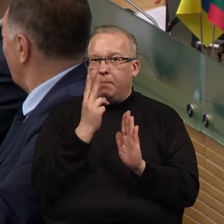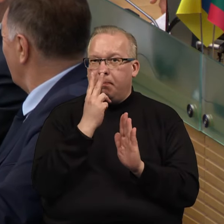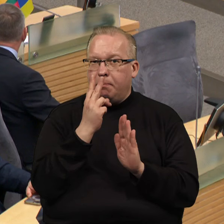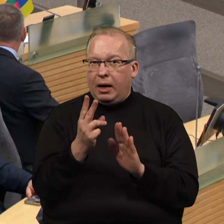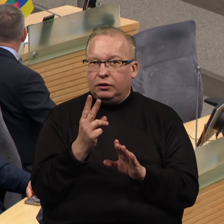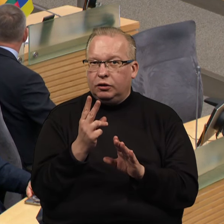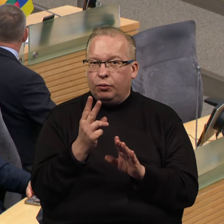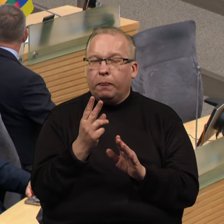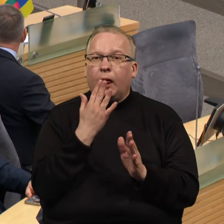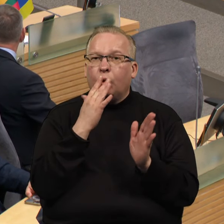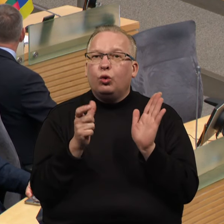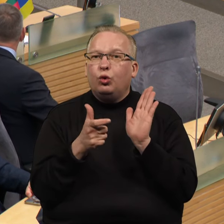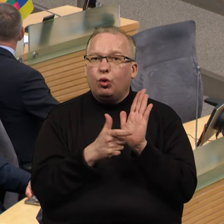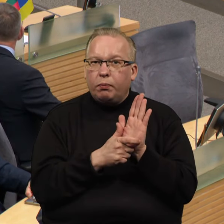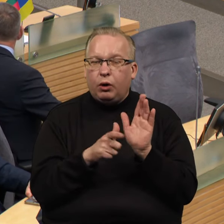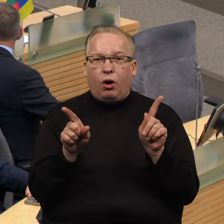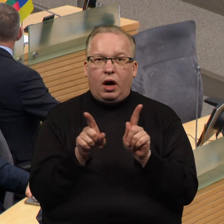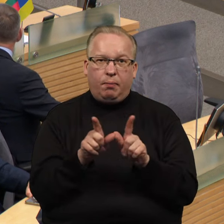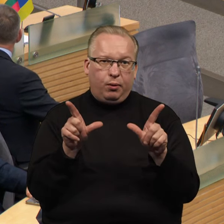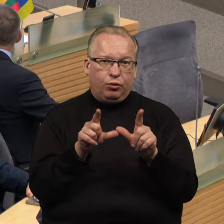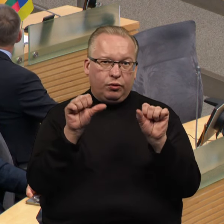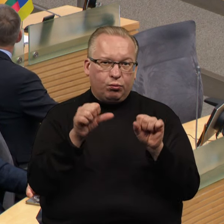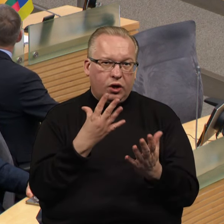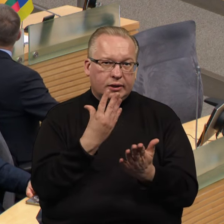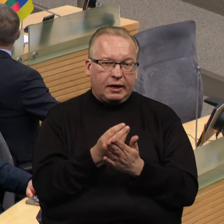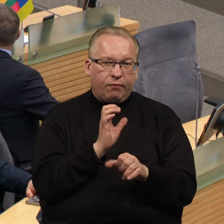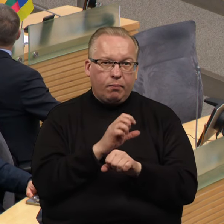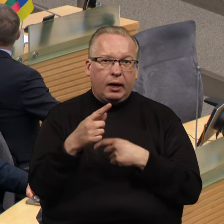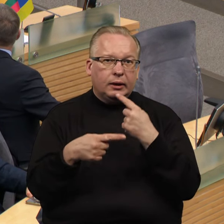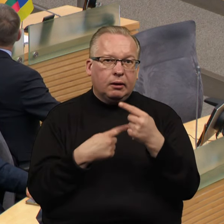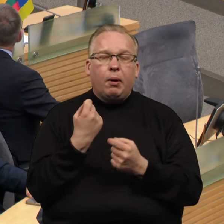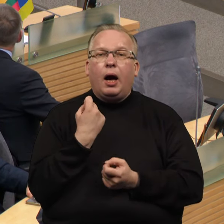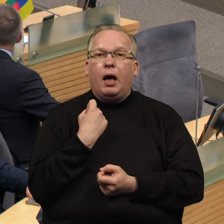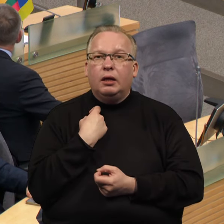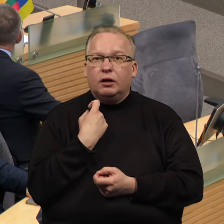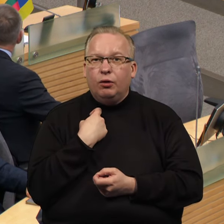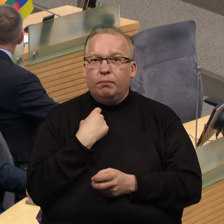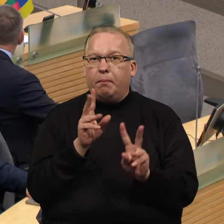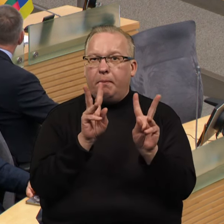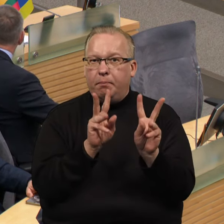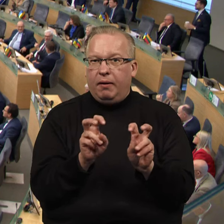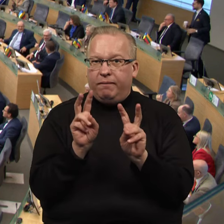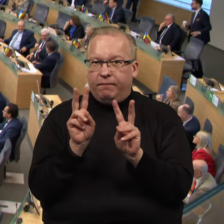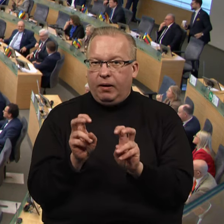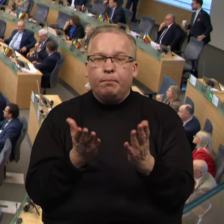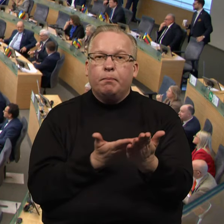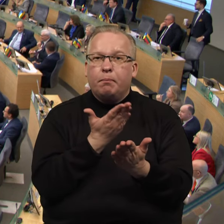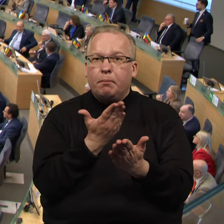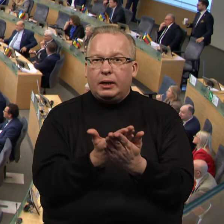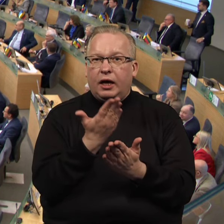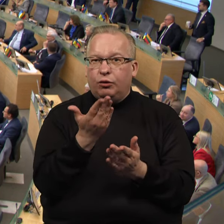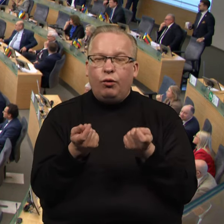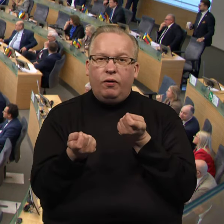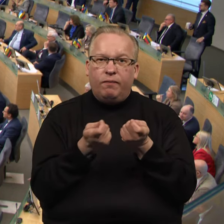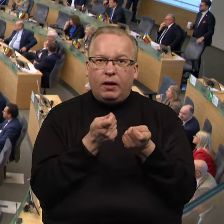identifikacinių numerių. Tokie ūkininkai galėtų savo pagamintų tradicinių alkoholinių gėrimų pavadinimus pateikti ant jų